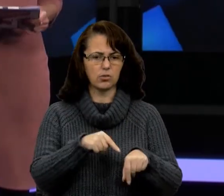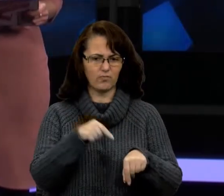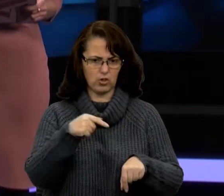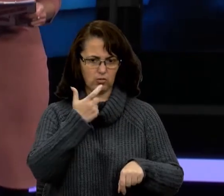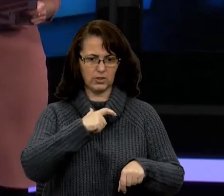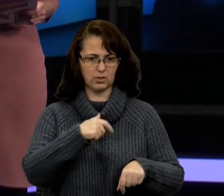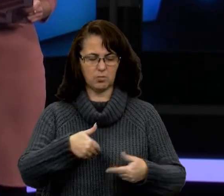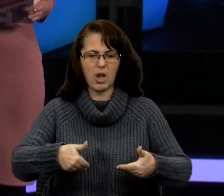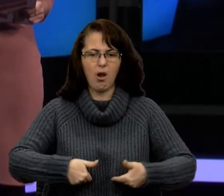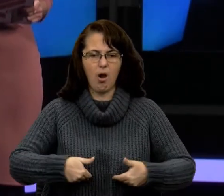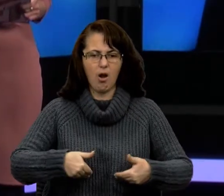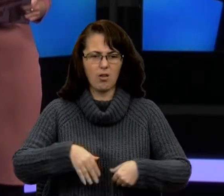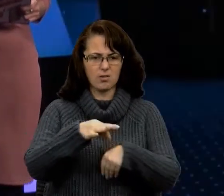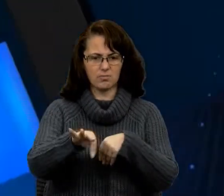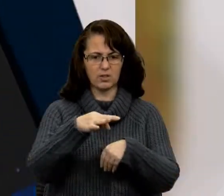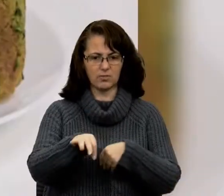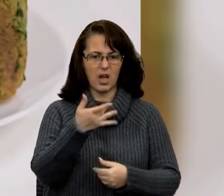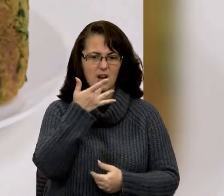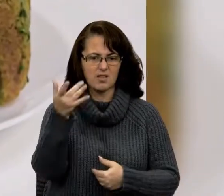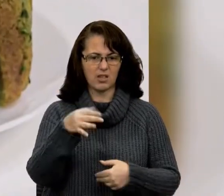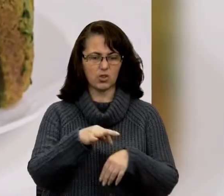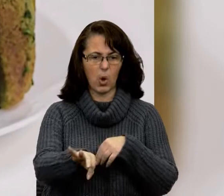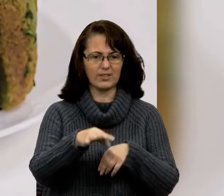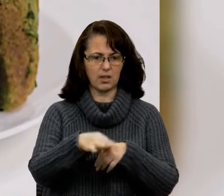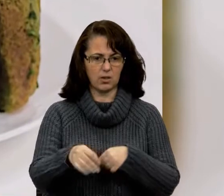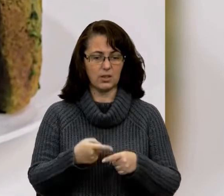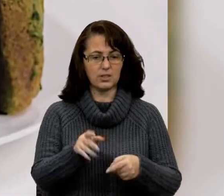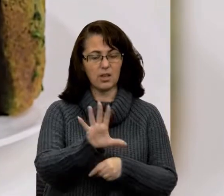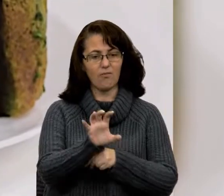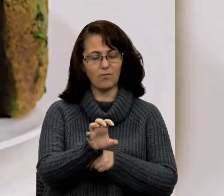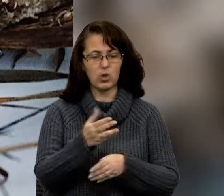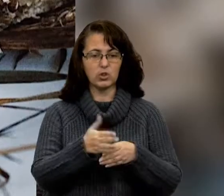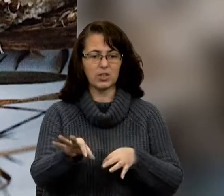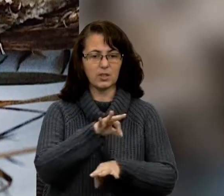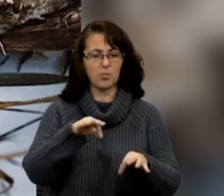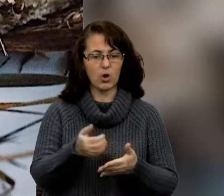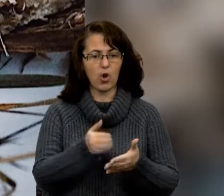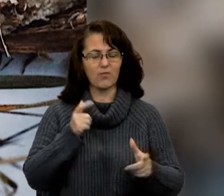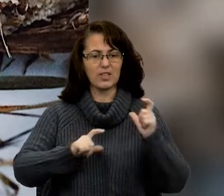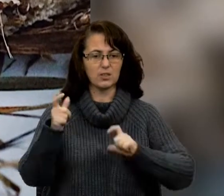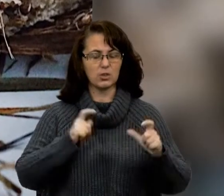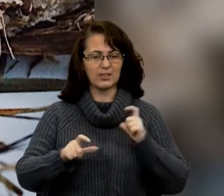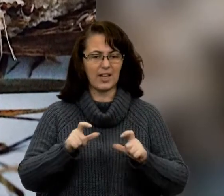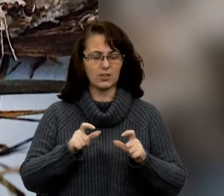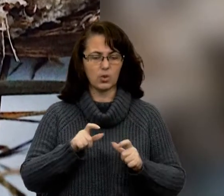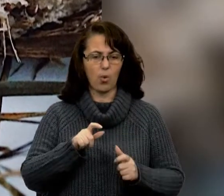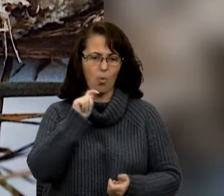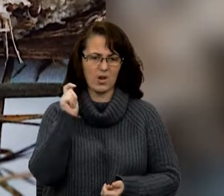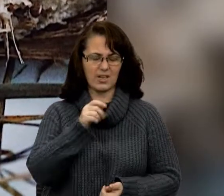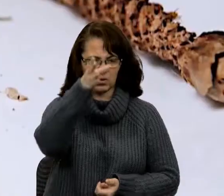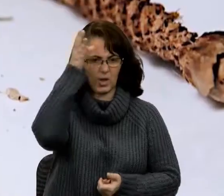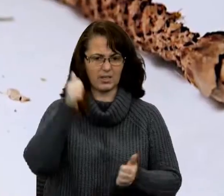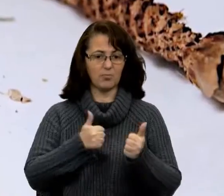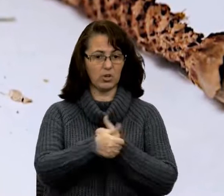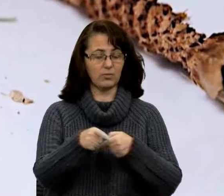голодні батоги радянського терору. Ці фото – частина проєкту від студентів Української академії лідерства. Вони створили